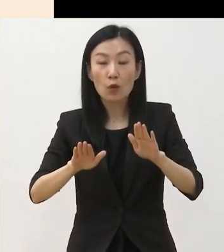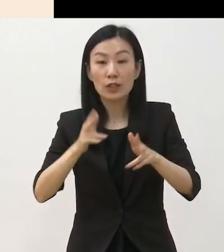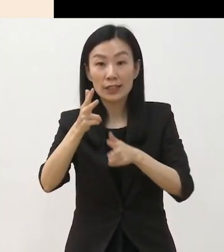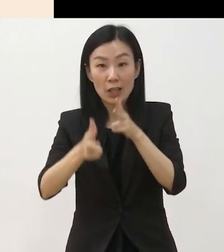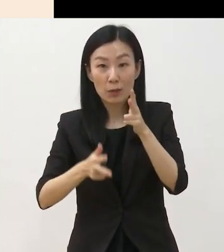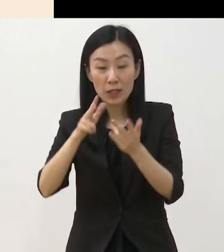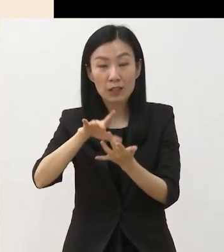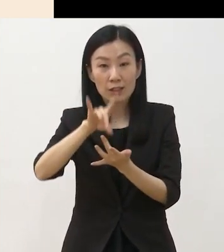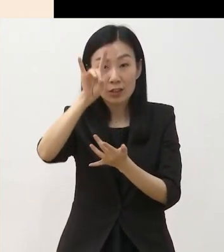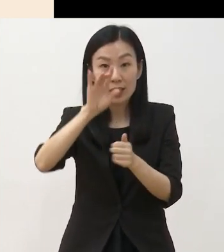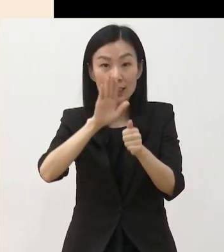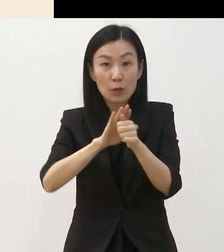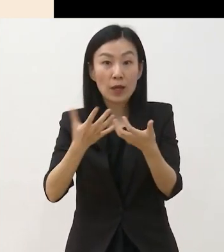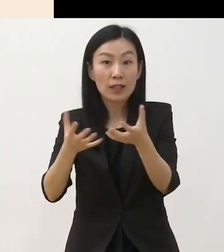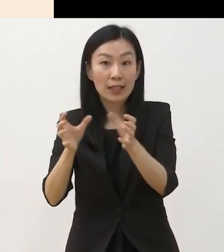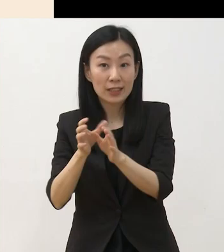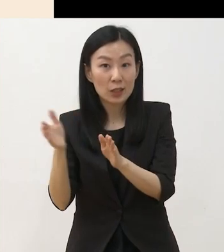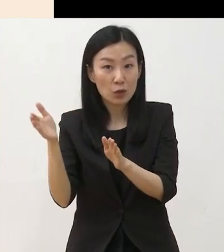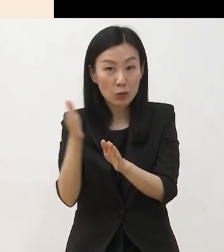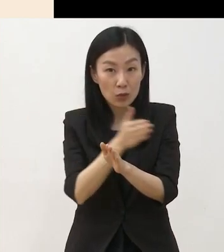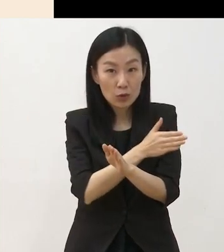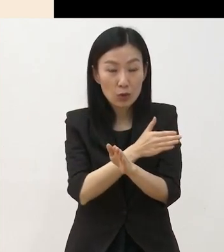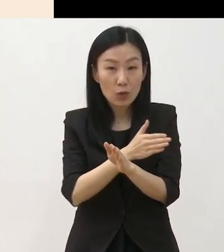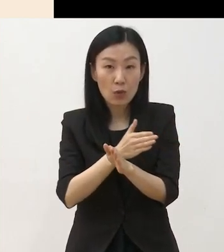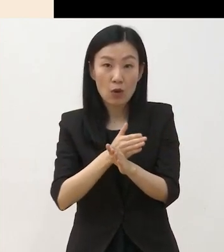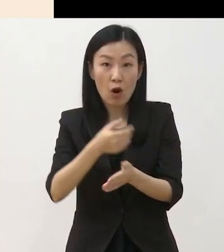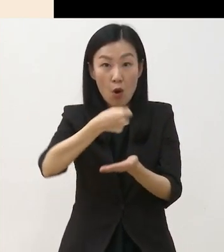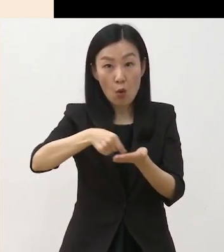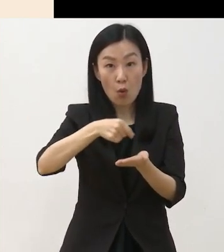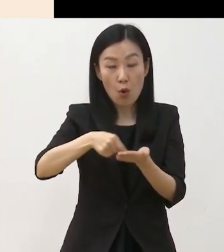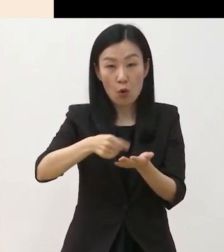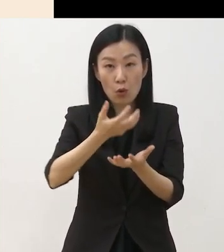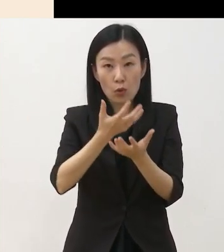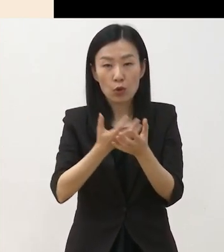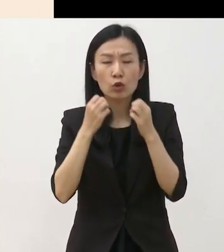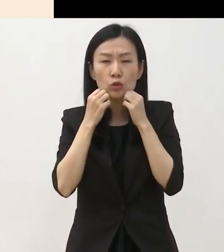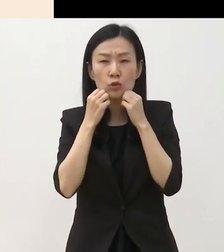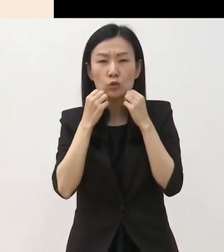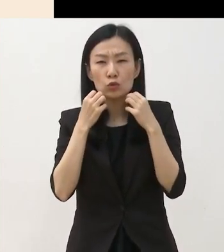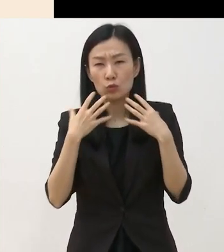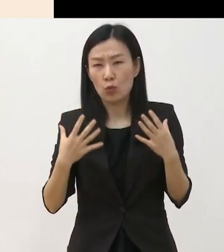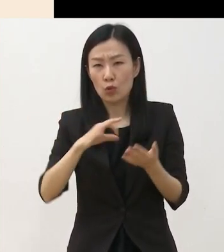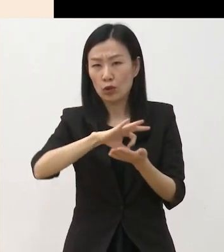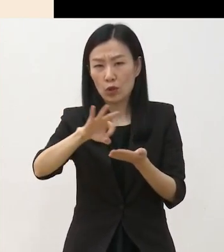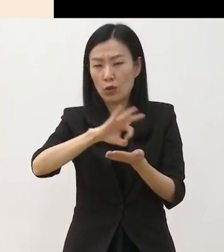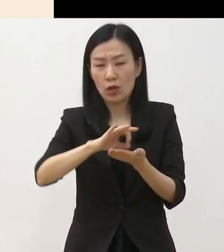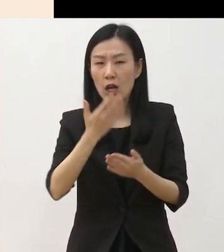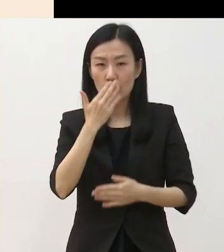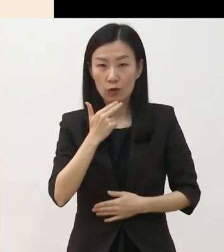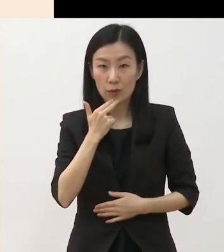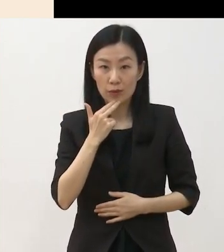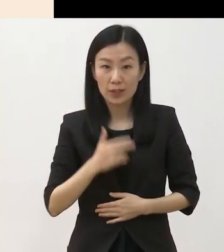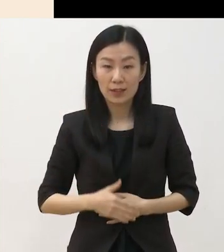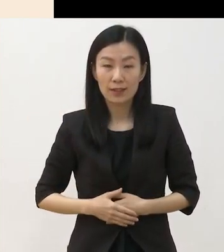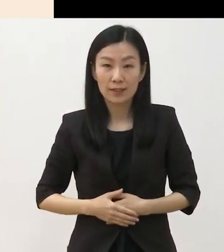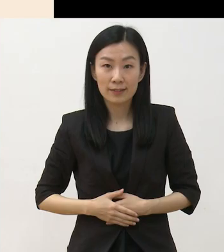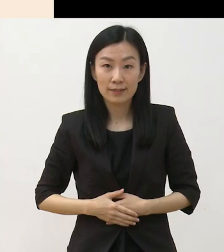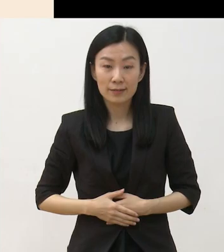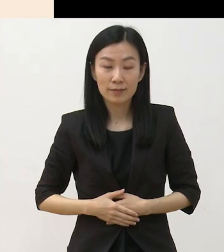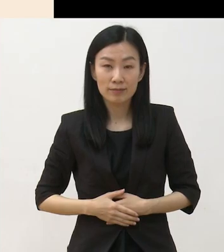선정되어 지원받는 단체로부터 원고료를 중복적으로 수령할 수는 없습니다 기존